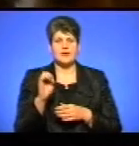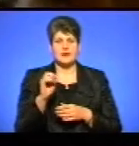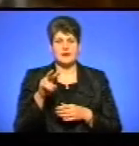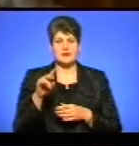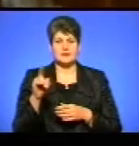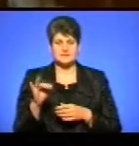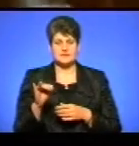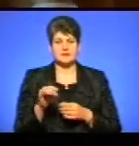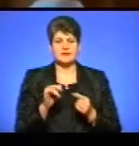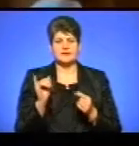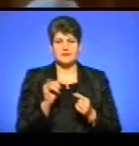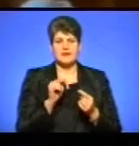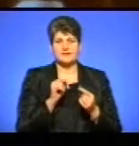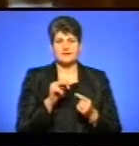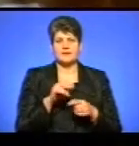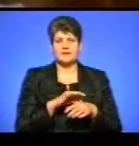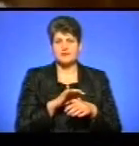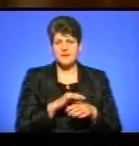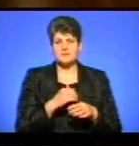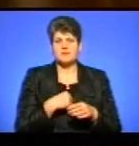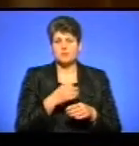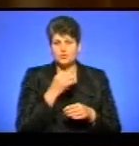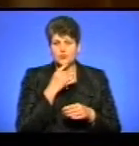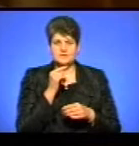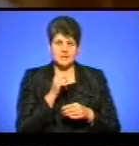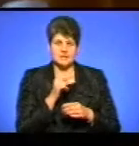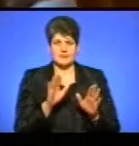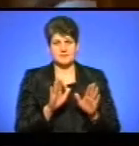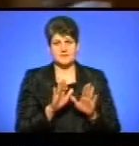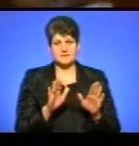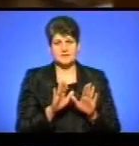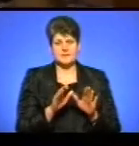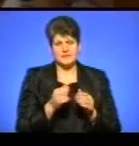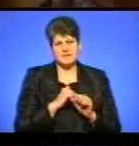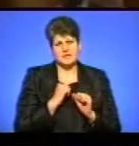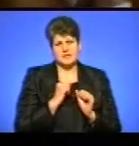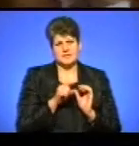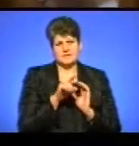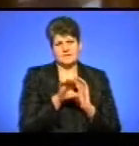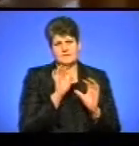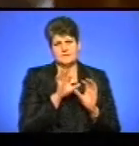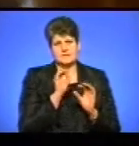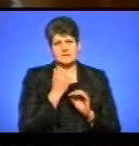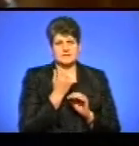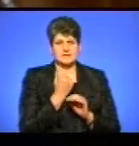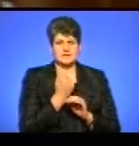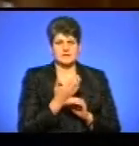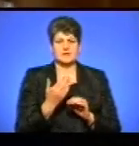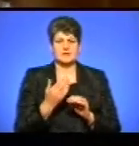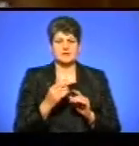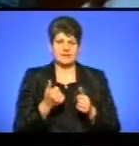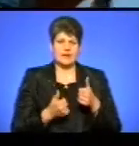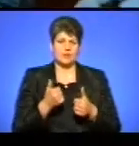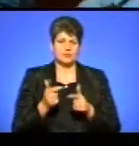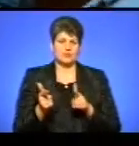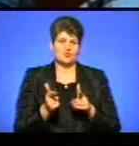мені подобаються їхні пісні. Я так стараюся трошки з їхнього репертуару декілька пісень взяв, щоб для конкурсу